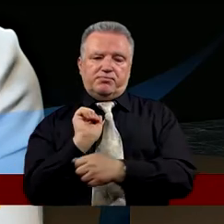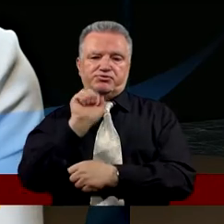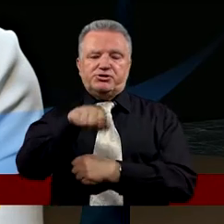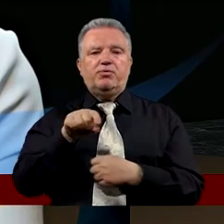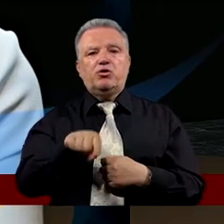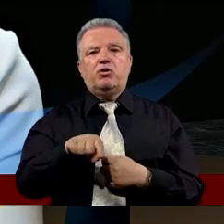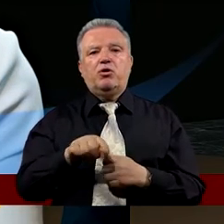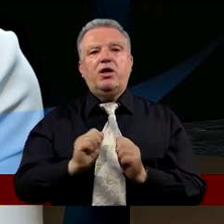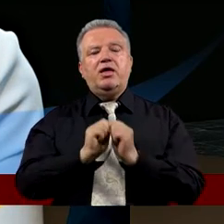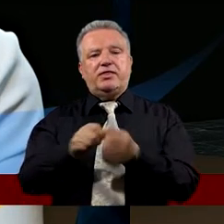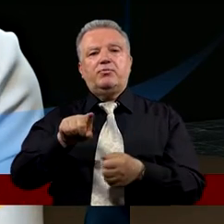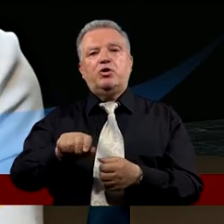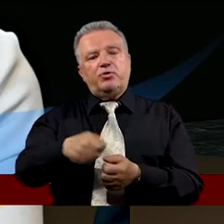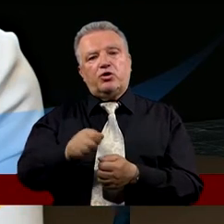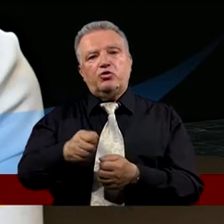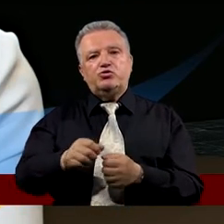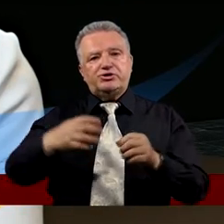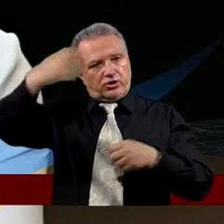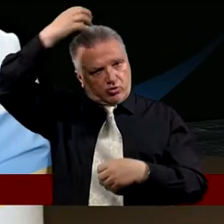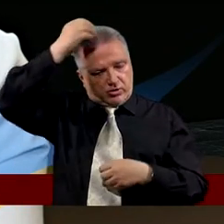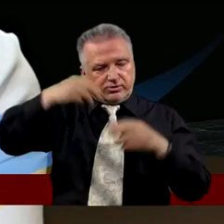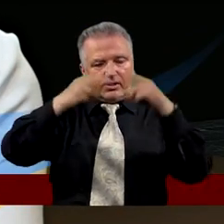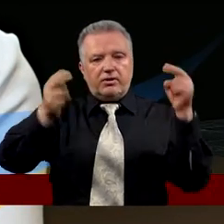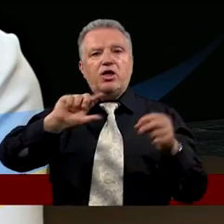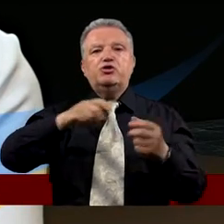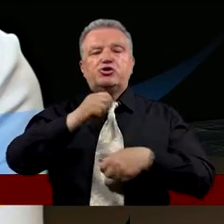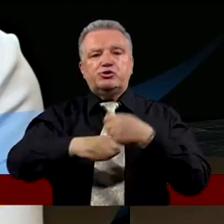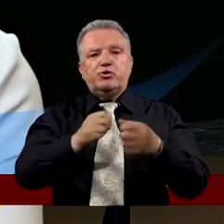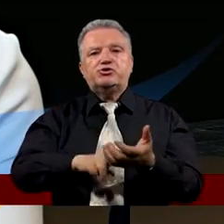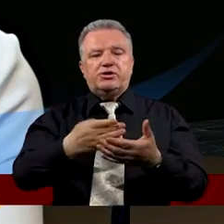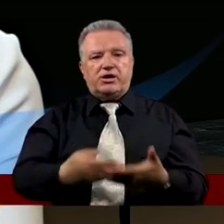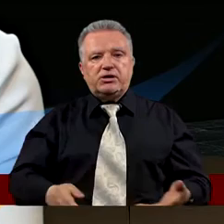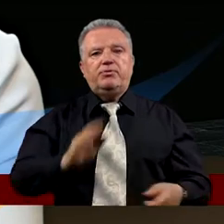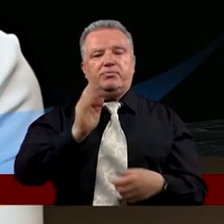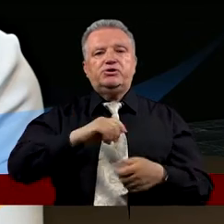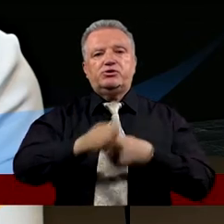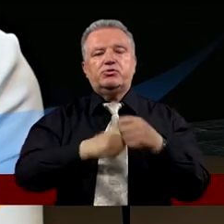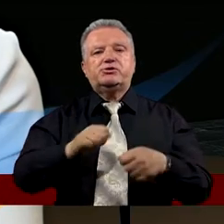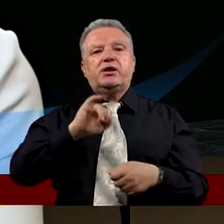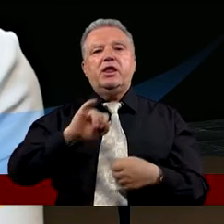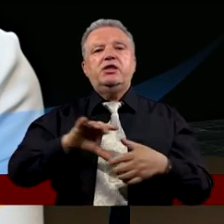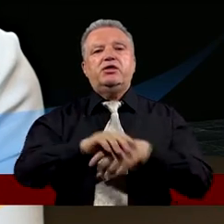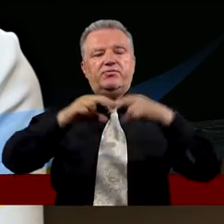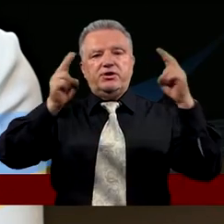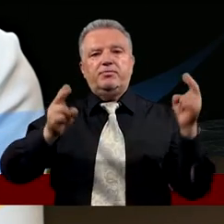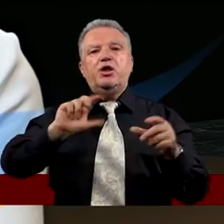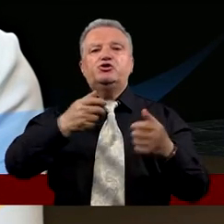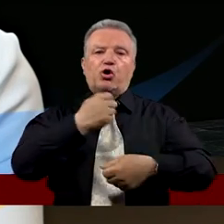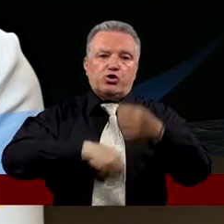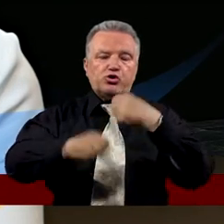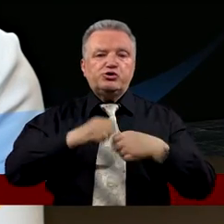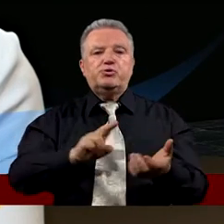I dam Ci klucze Królestwa Niebios I cokolwiek zwiążysz na ziemi Będzie związane i w niebie A cokolwiek